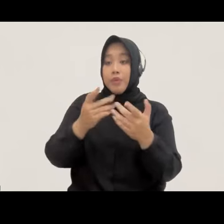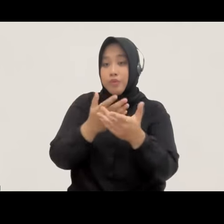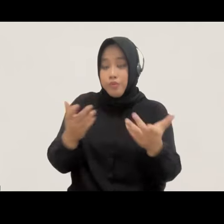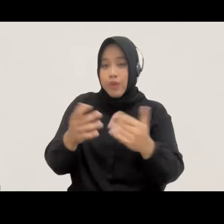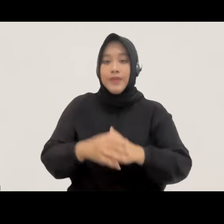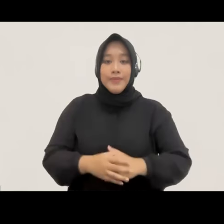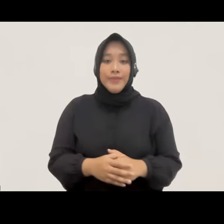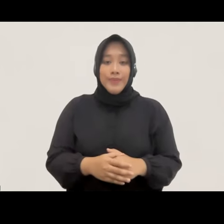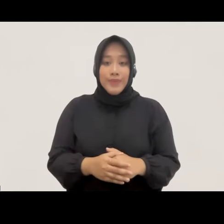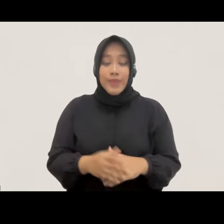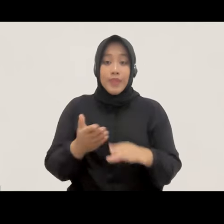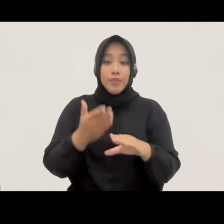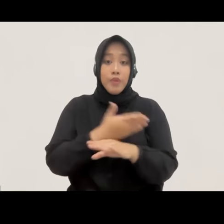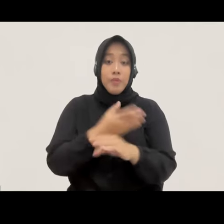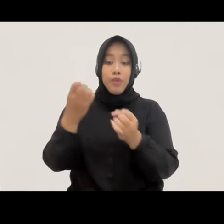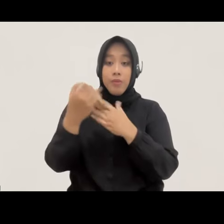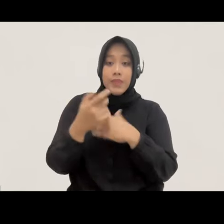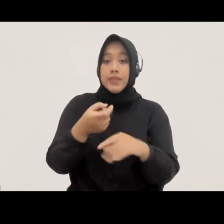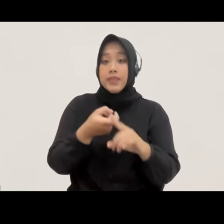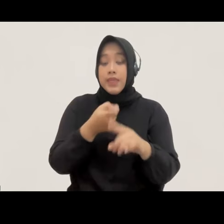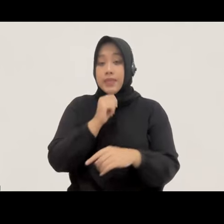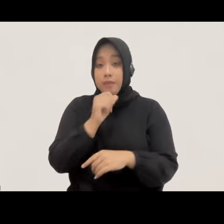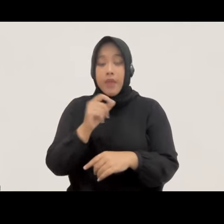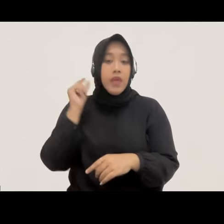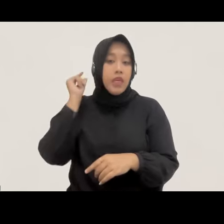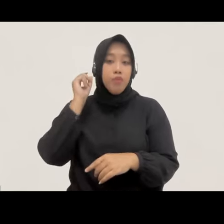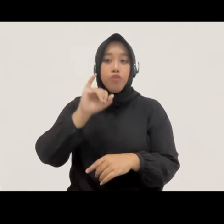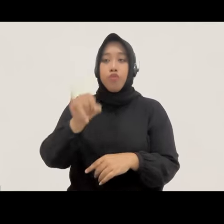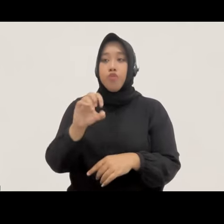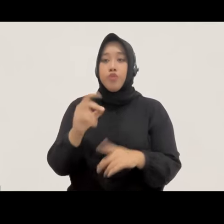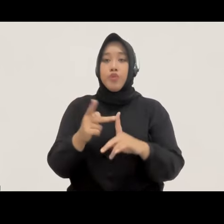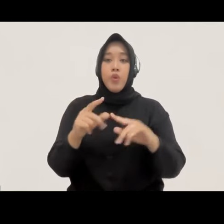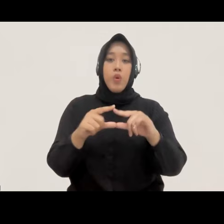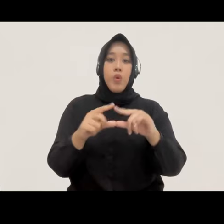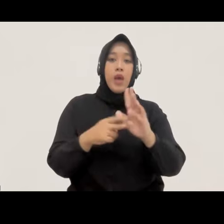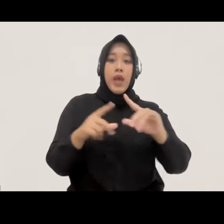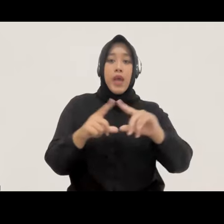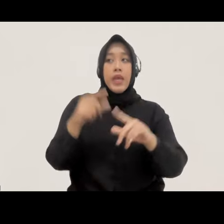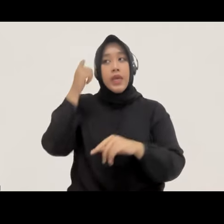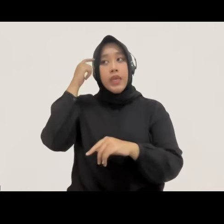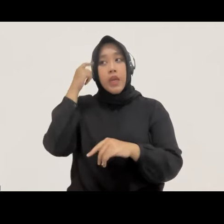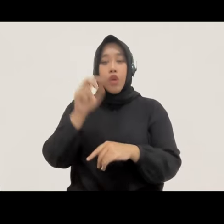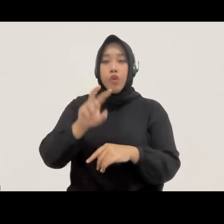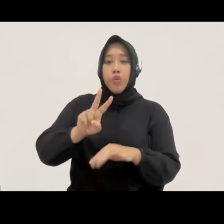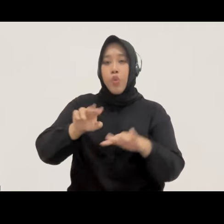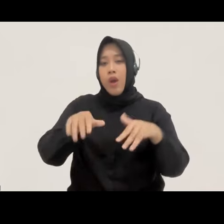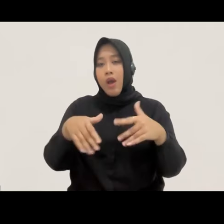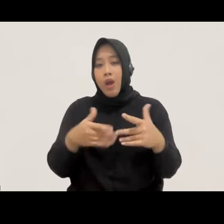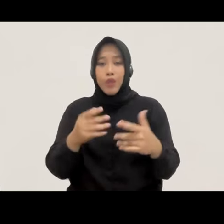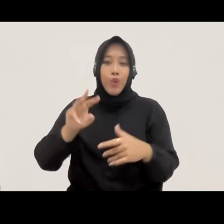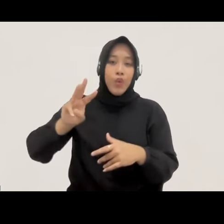mana tadi seperti yang disampaikan oleh Mbak Johana, kurang lebih 2-3 bulan terakhir,